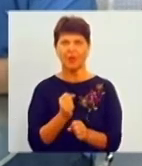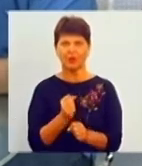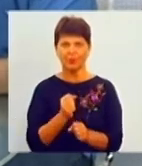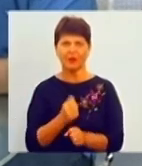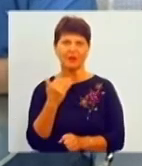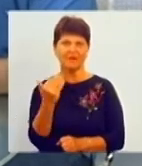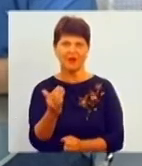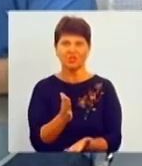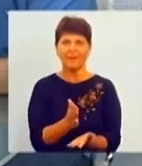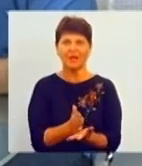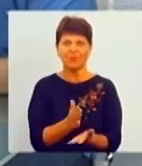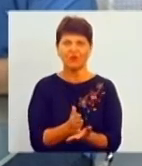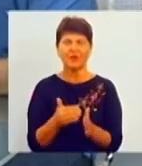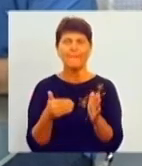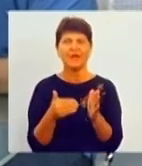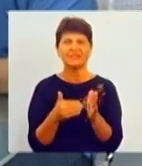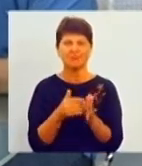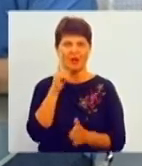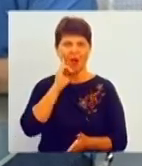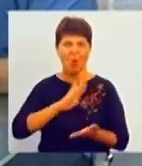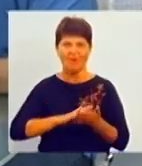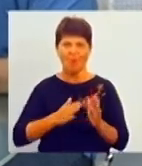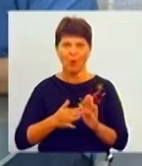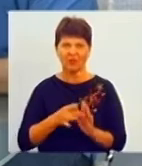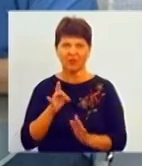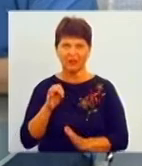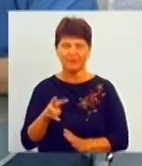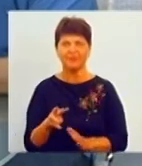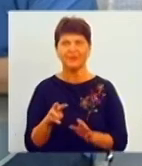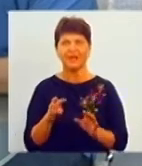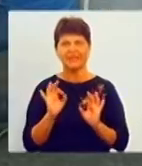перебування максимально комфортним і сприяти